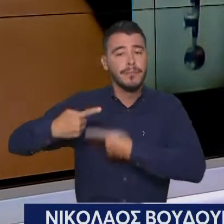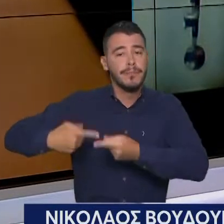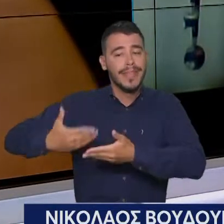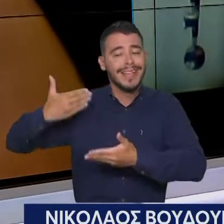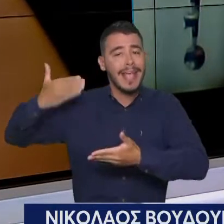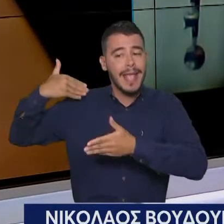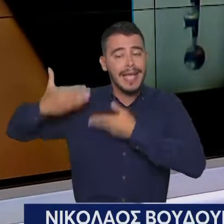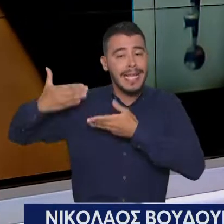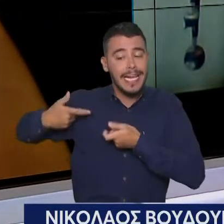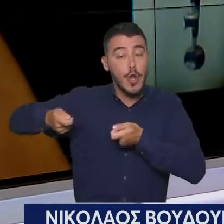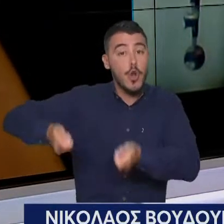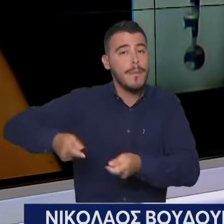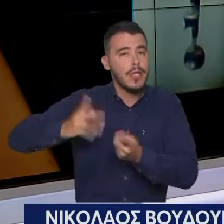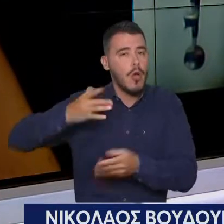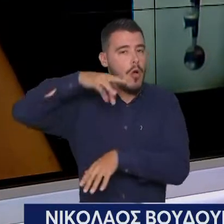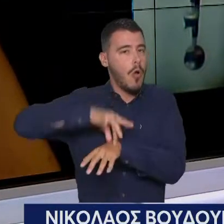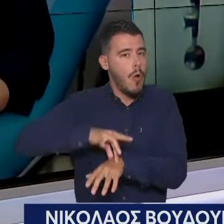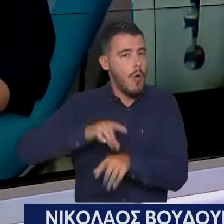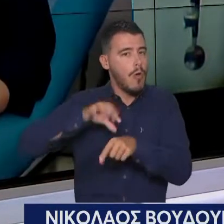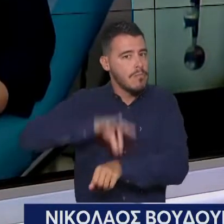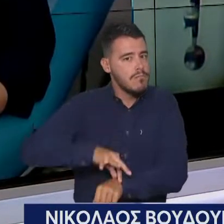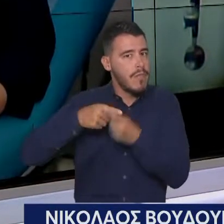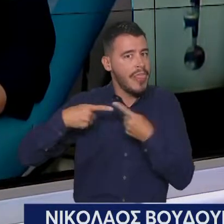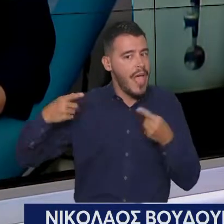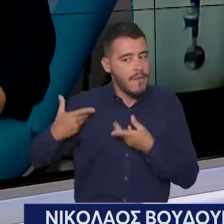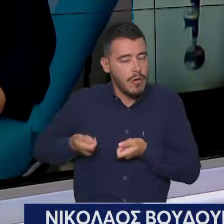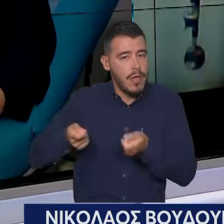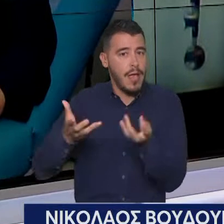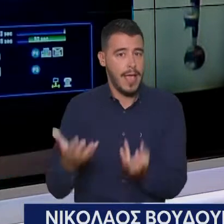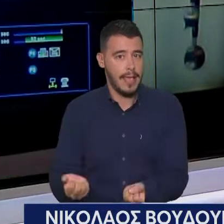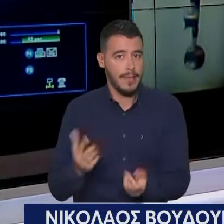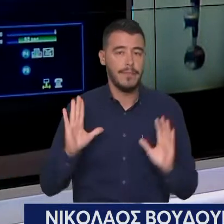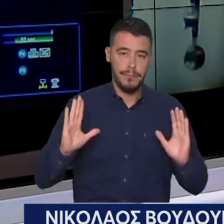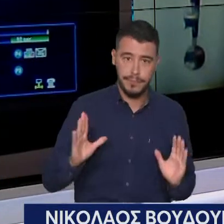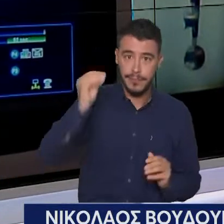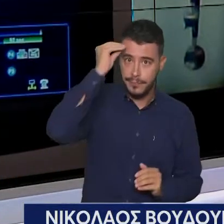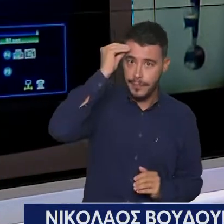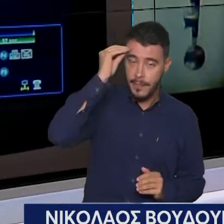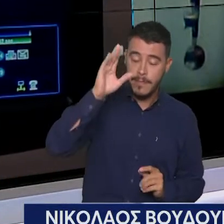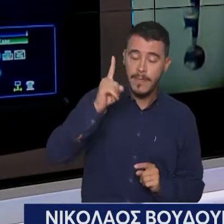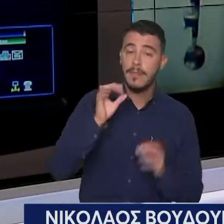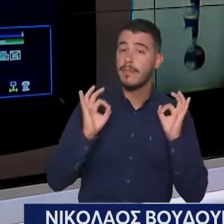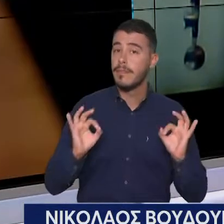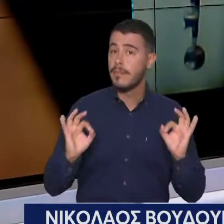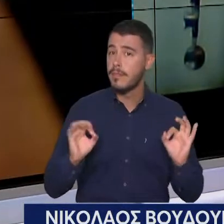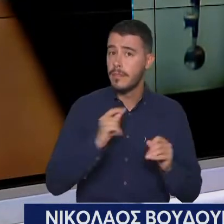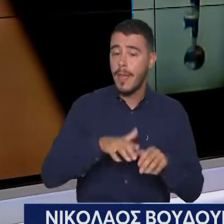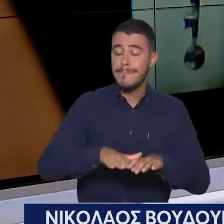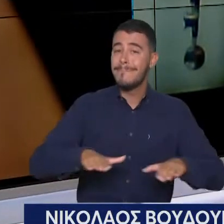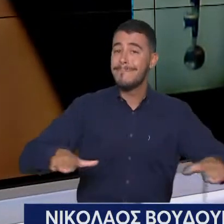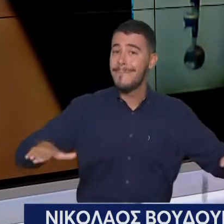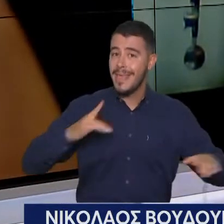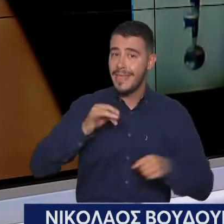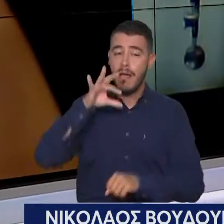εξέταση αίματος, απαραίτητη με τα χαρακτηριστικά που είπατε. Και βεβαίως τα παιδιά που έχουν περάσει COVID